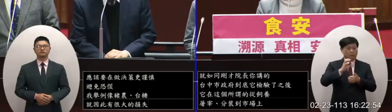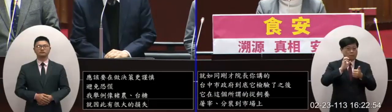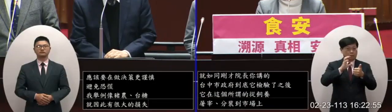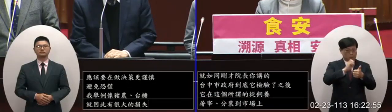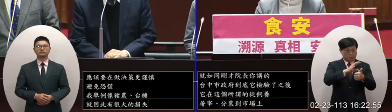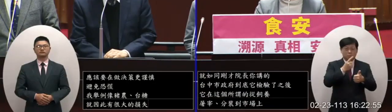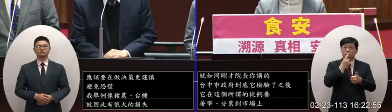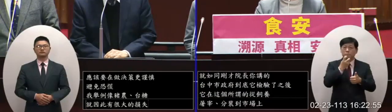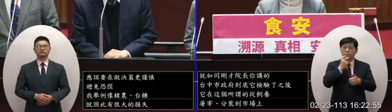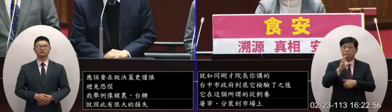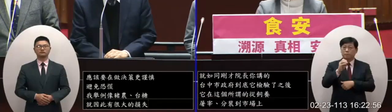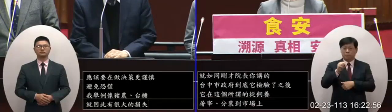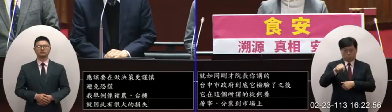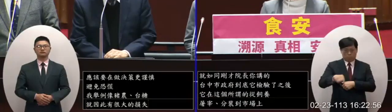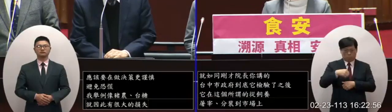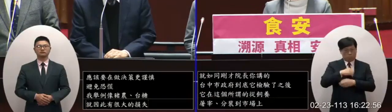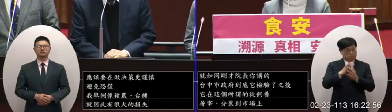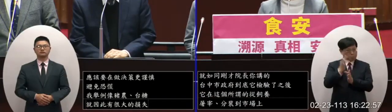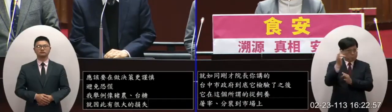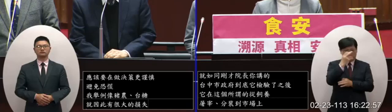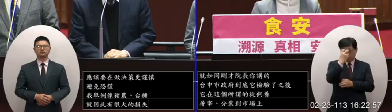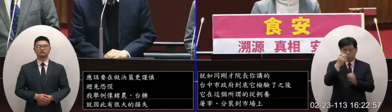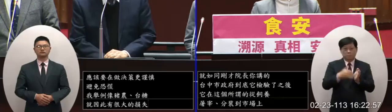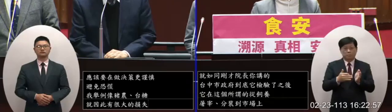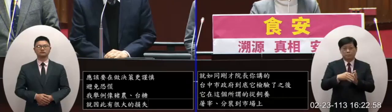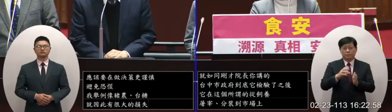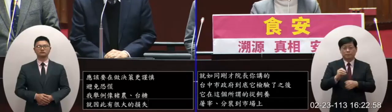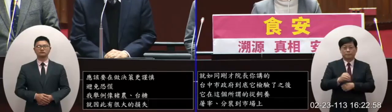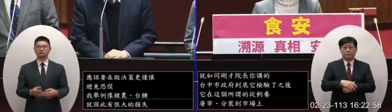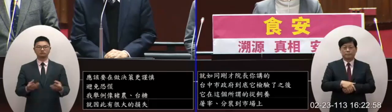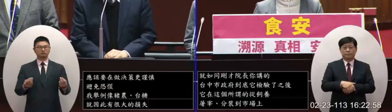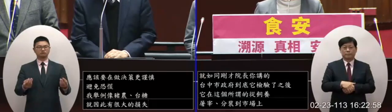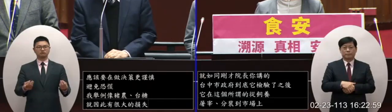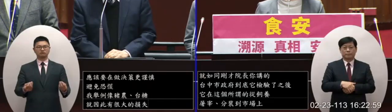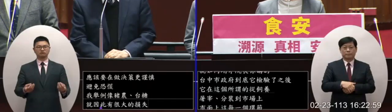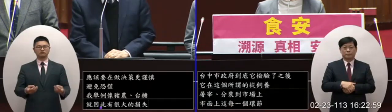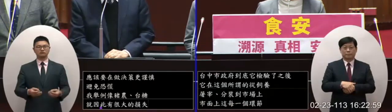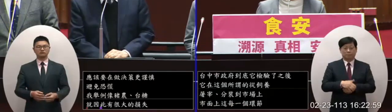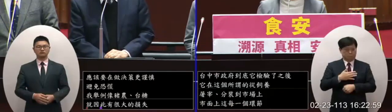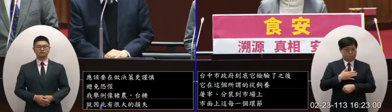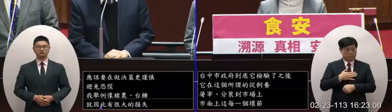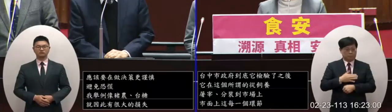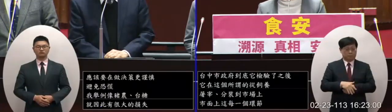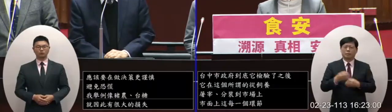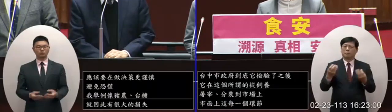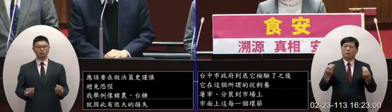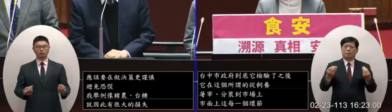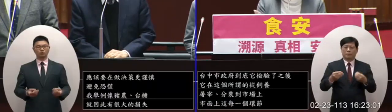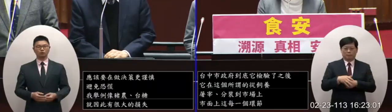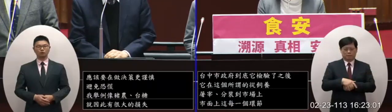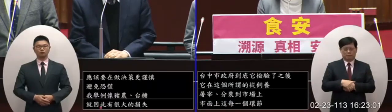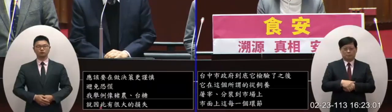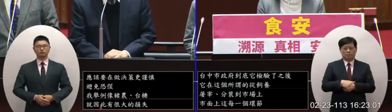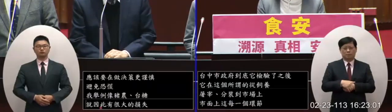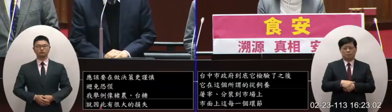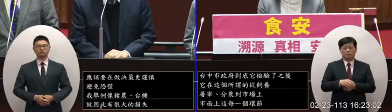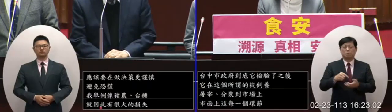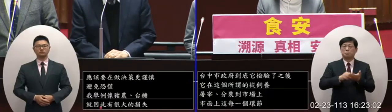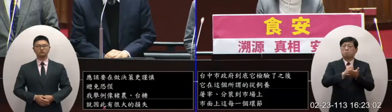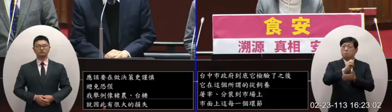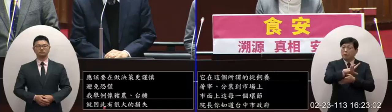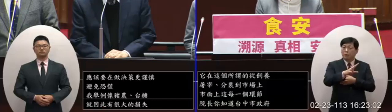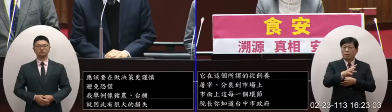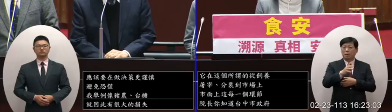告訴中央說這些他都有去檢驗過嗎你知道嗎沒有嘛對不對他通報